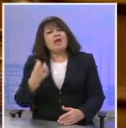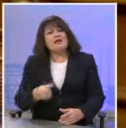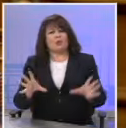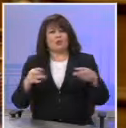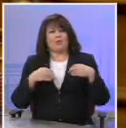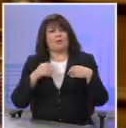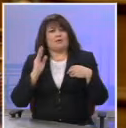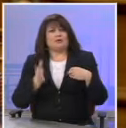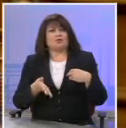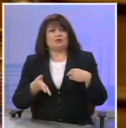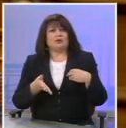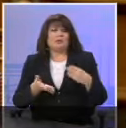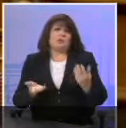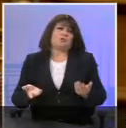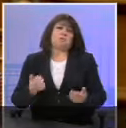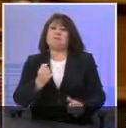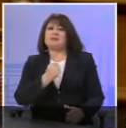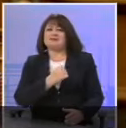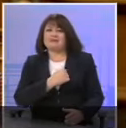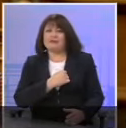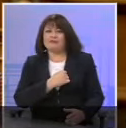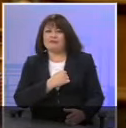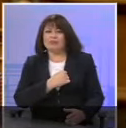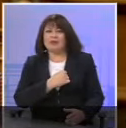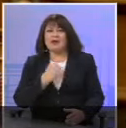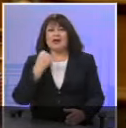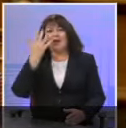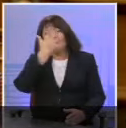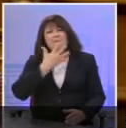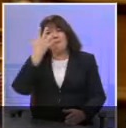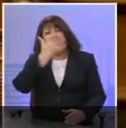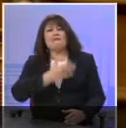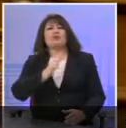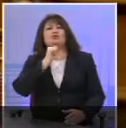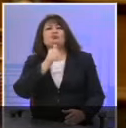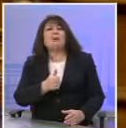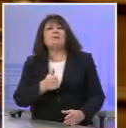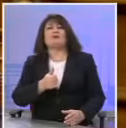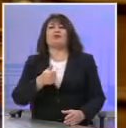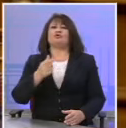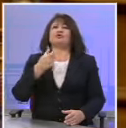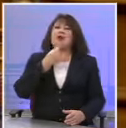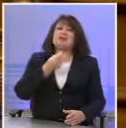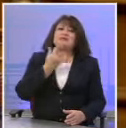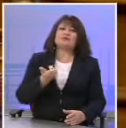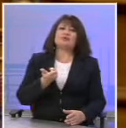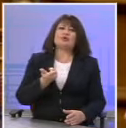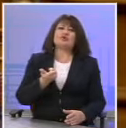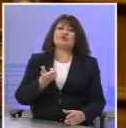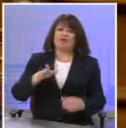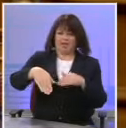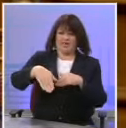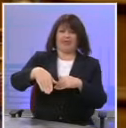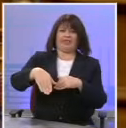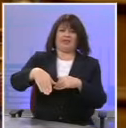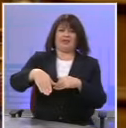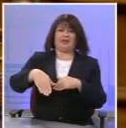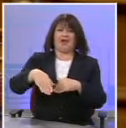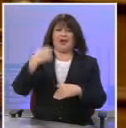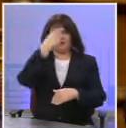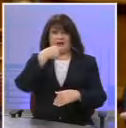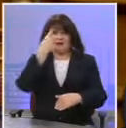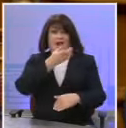ότι όσοι δεν έχουν το ίδιο χρώμα με εμάς είναι άνθρωποι μιας δεύτερης κατηγορίας.